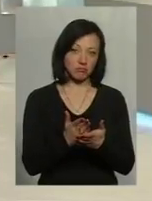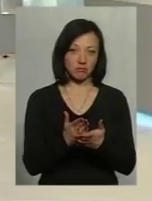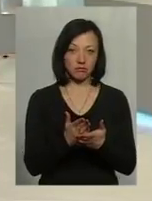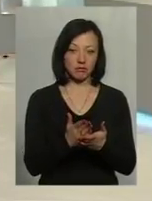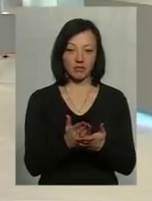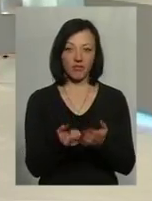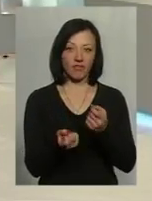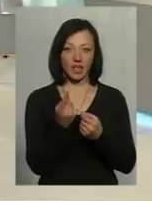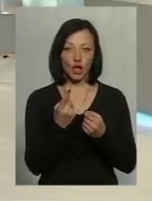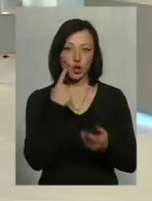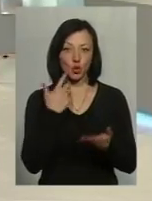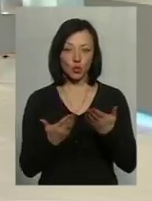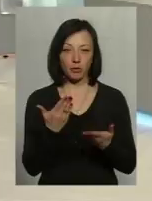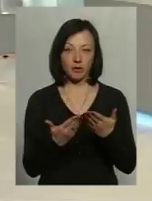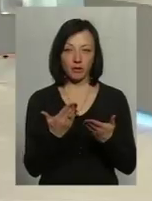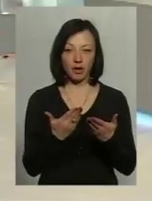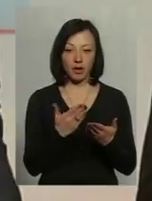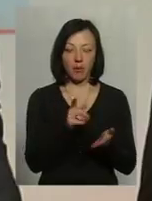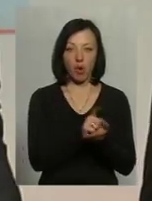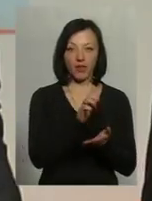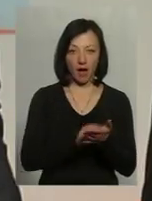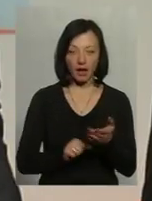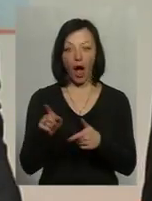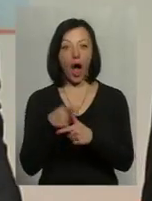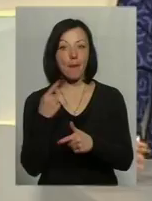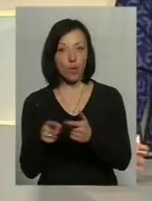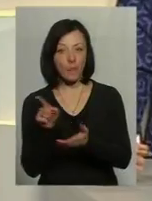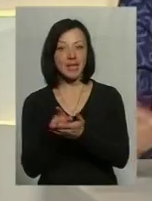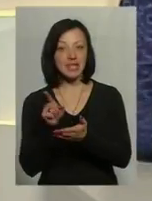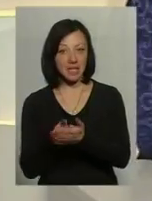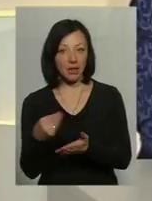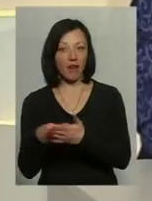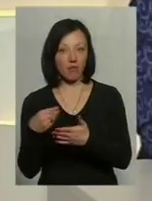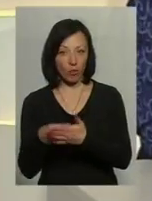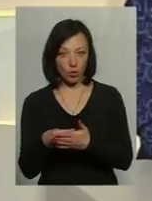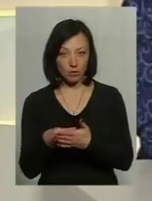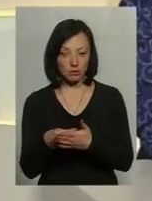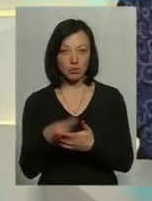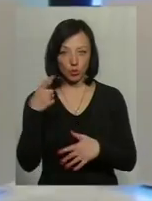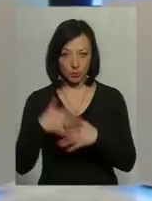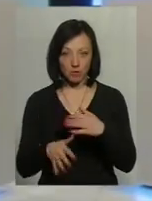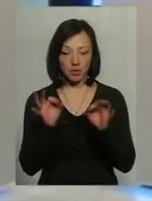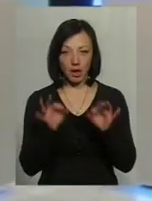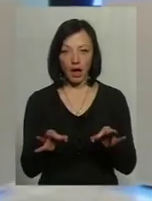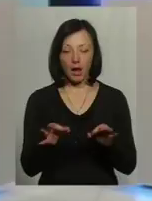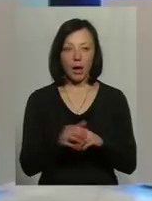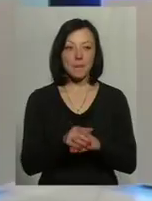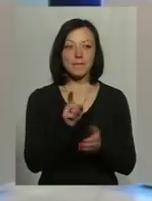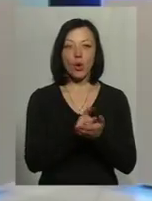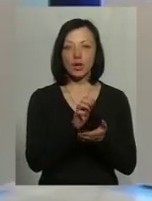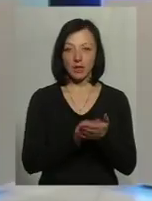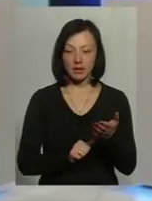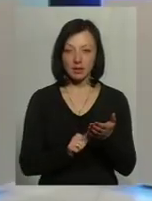виник сумнів щодо надходження тих чи інших податків, або пенсійність, так? Не зовсім податки, податки ми контролюємо. Якщо ми